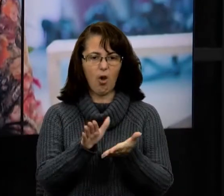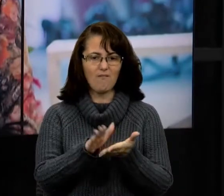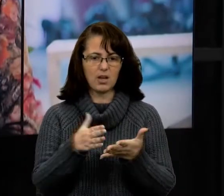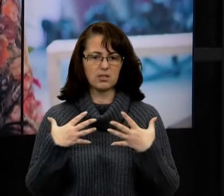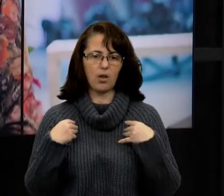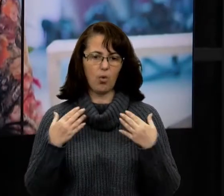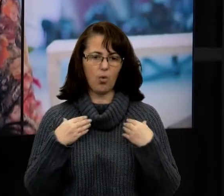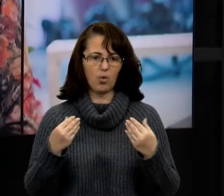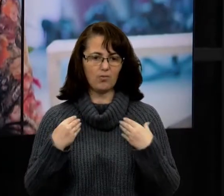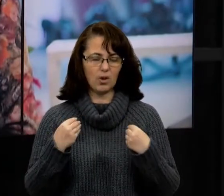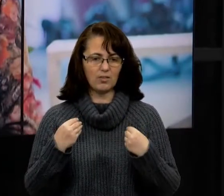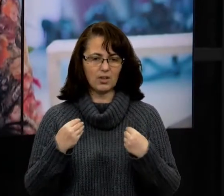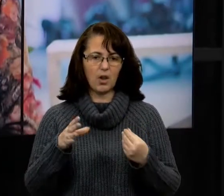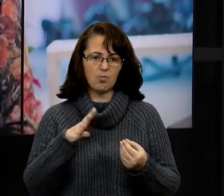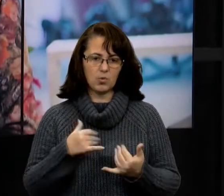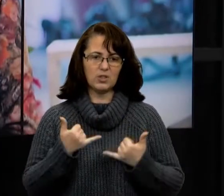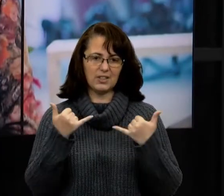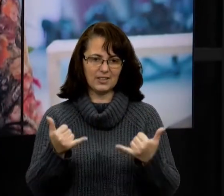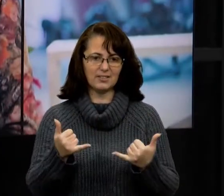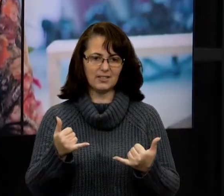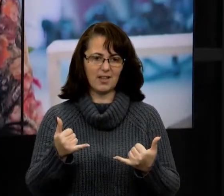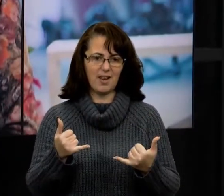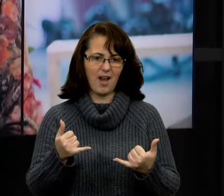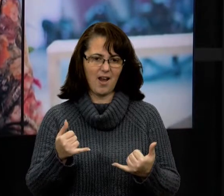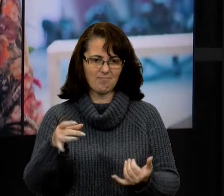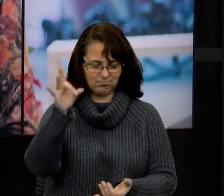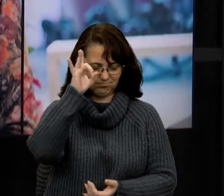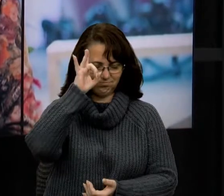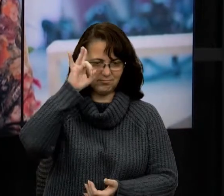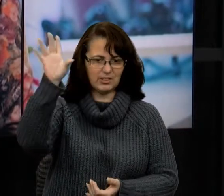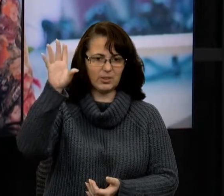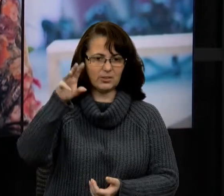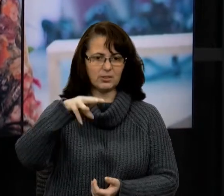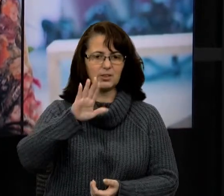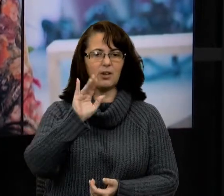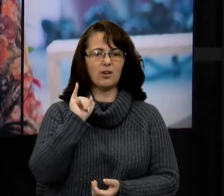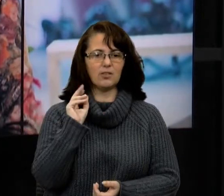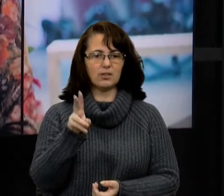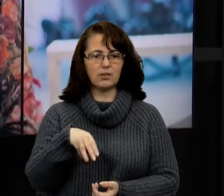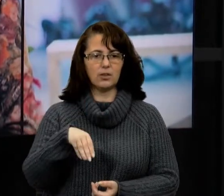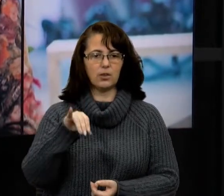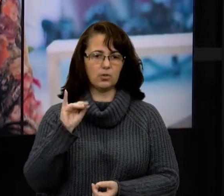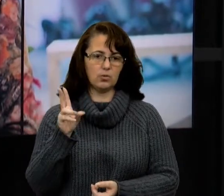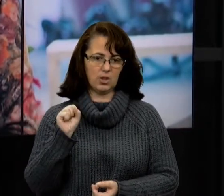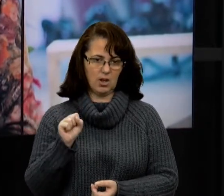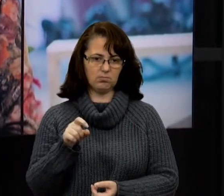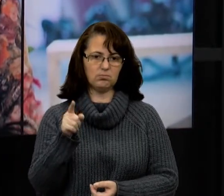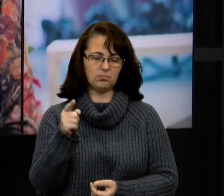Львові лунали для местро Романа Віктюка. Життя метра теж забрав ковід-19.